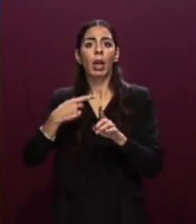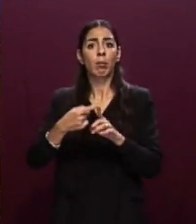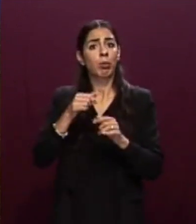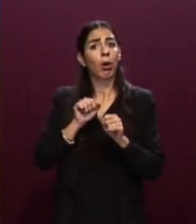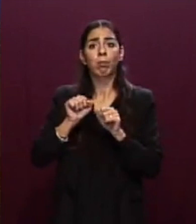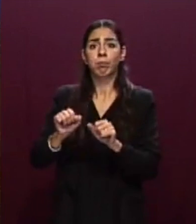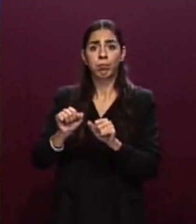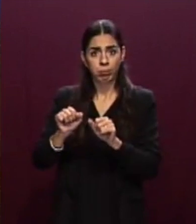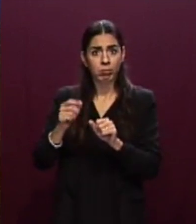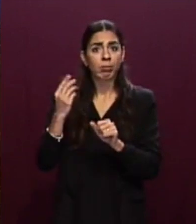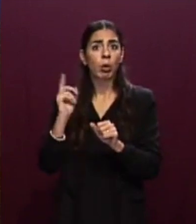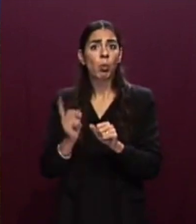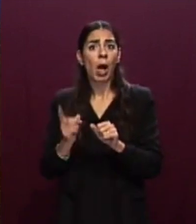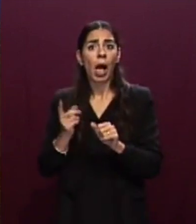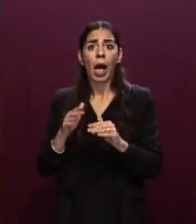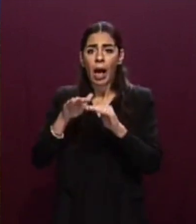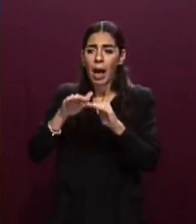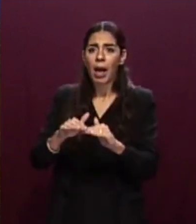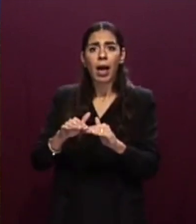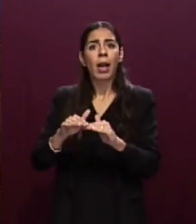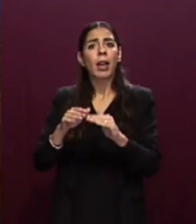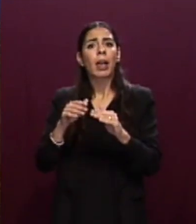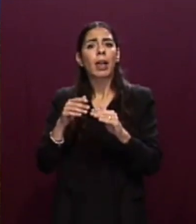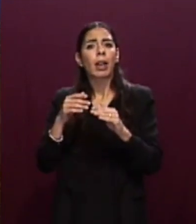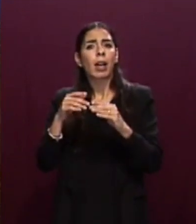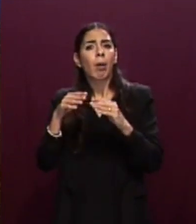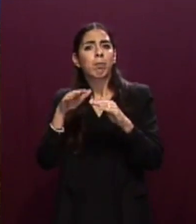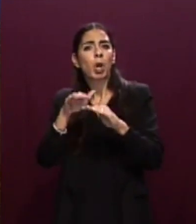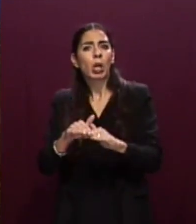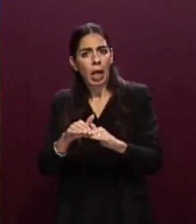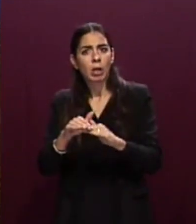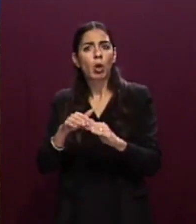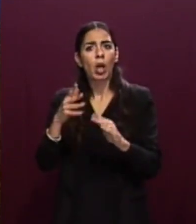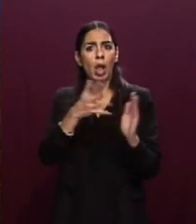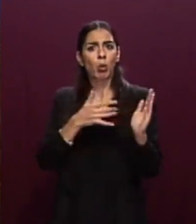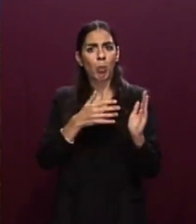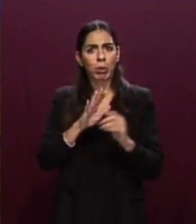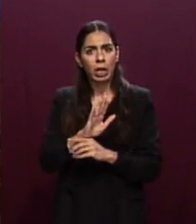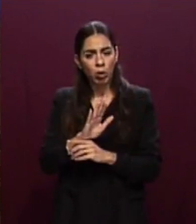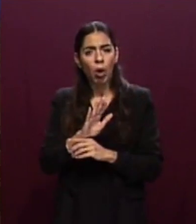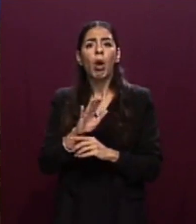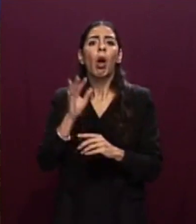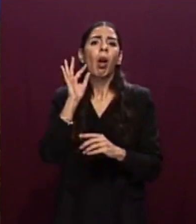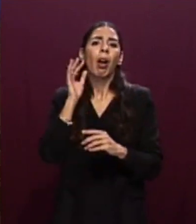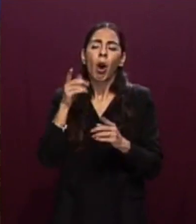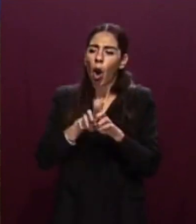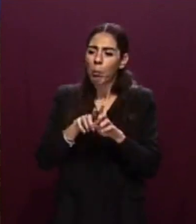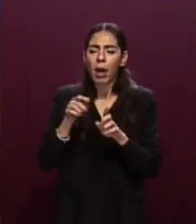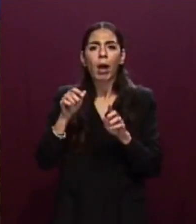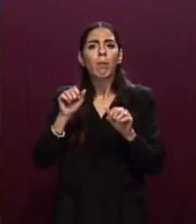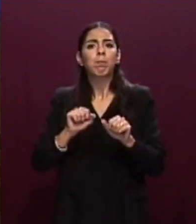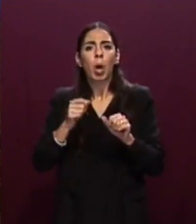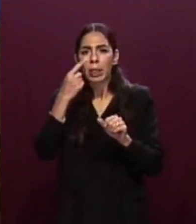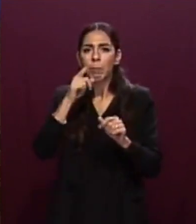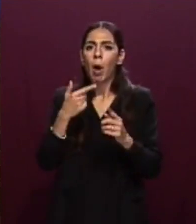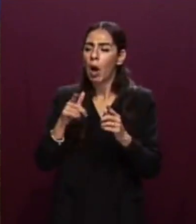di asilo di Dublino, come se fosse possibile poi bloccare i cosiddetti movimenti secondari e trascurare del tutto quelli primari che